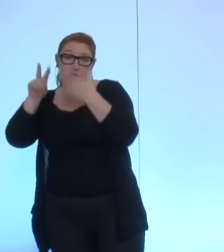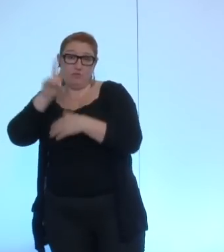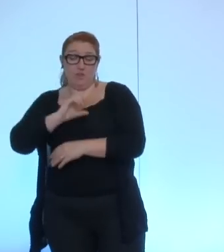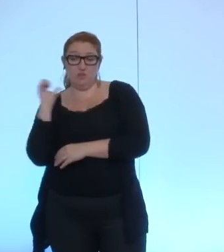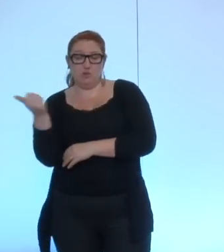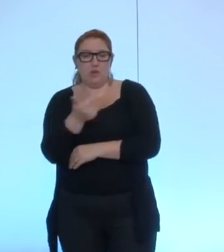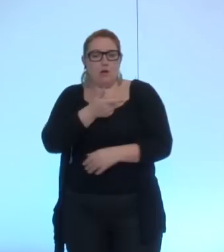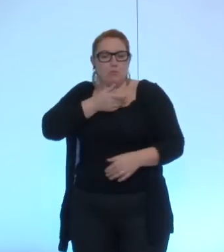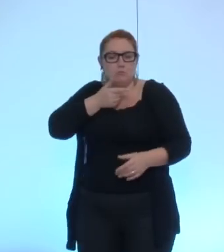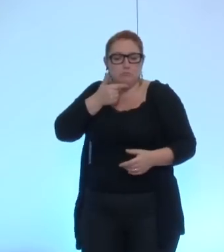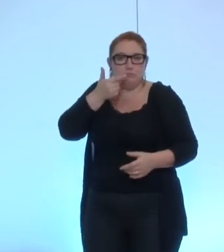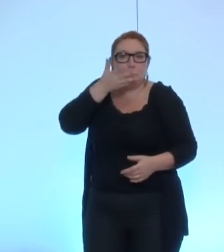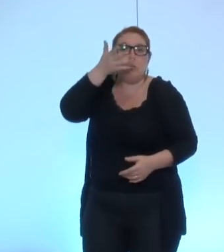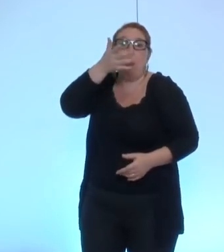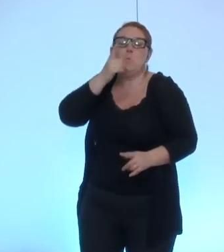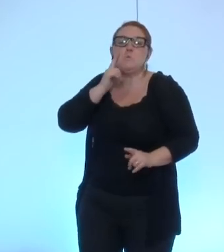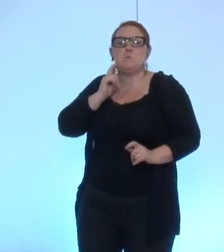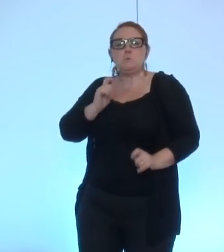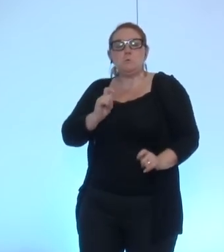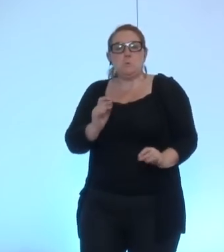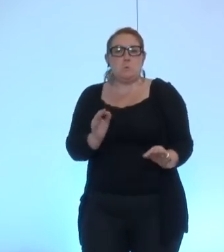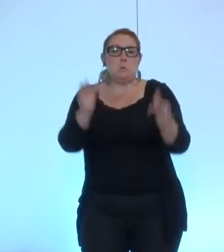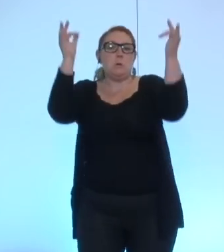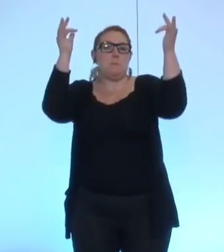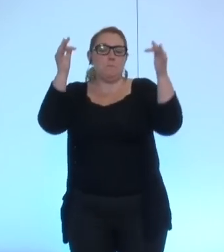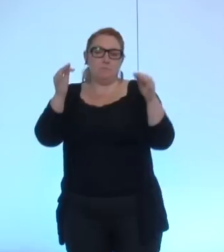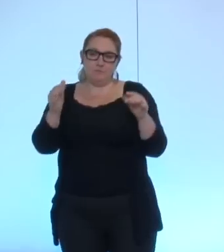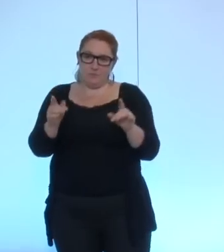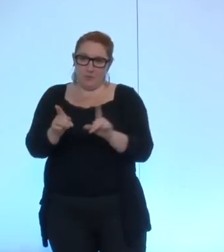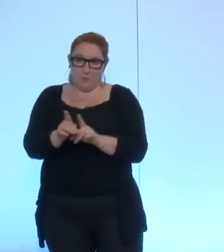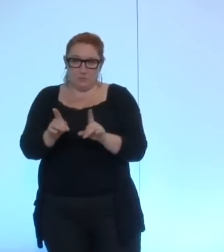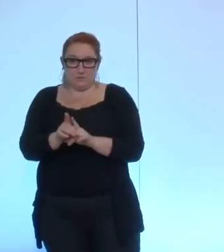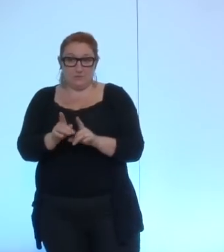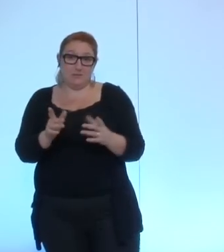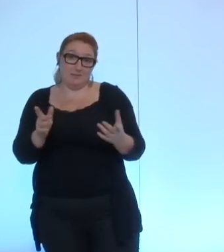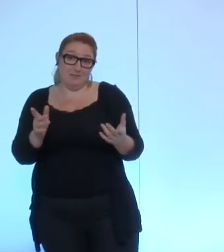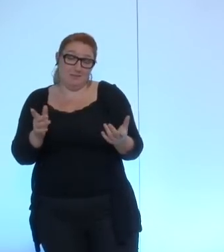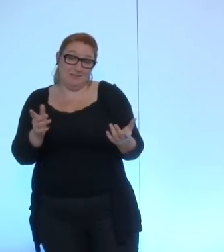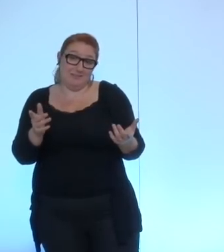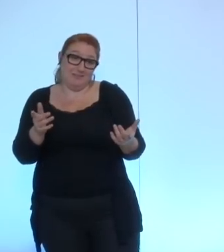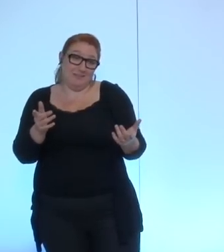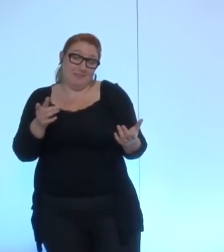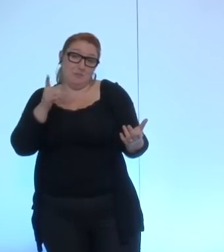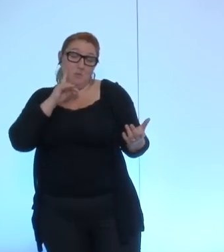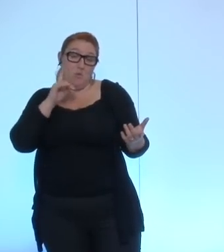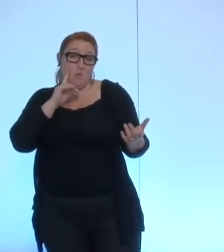propos chacun également mesurant ses propos pour ne pas que